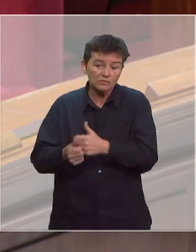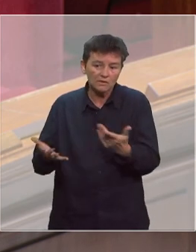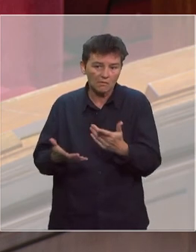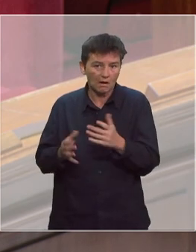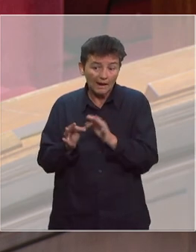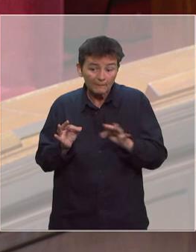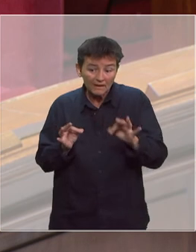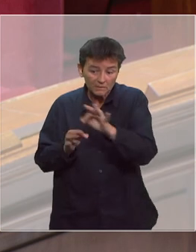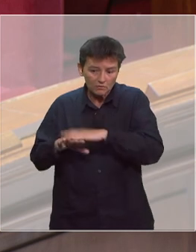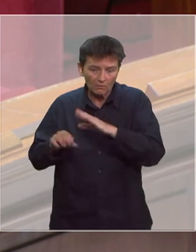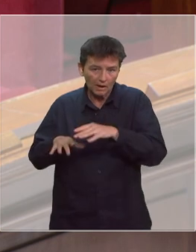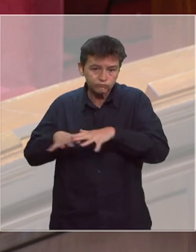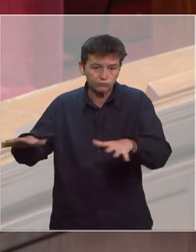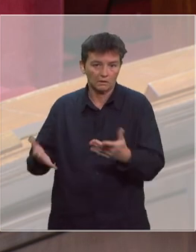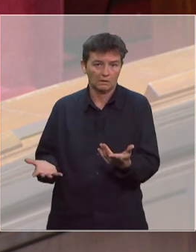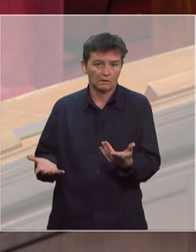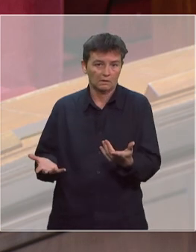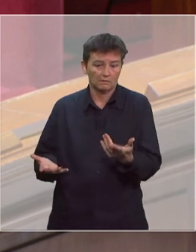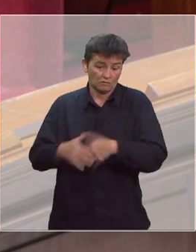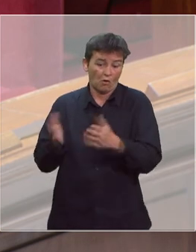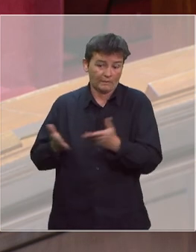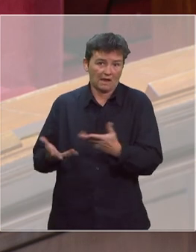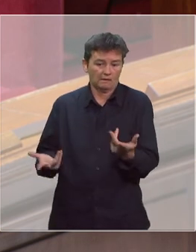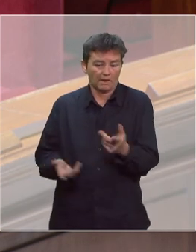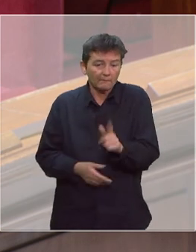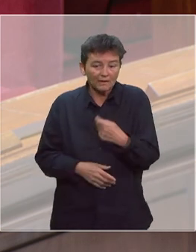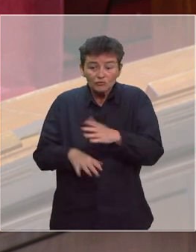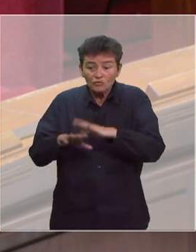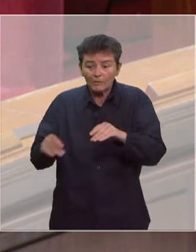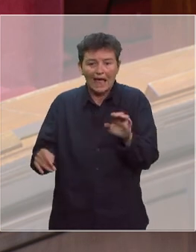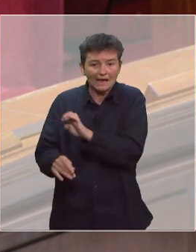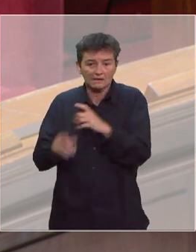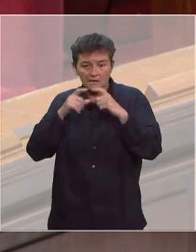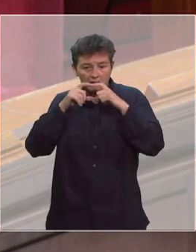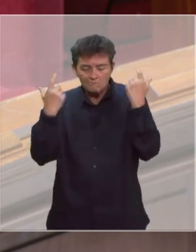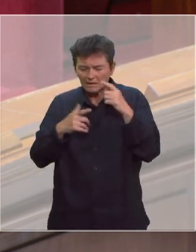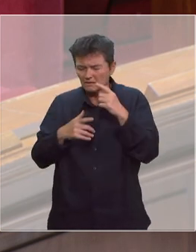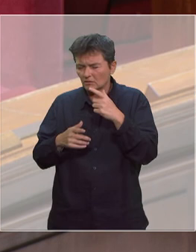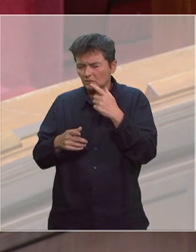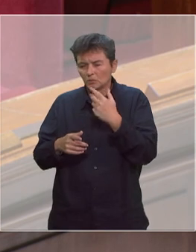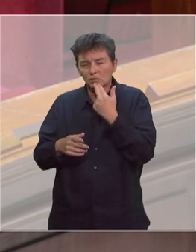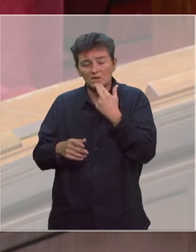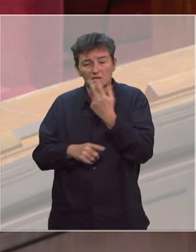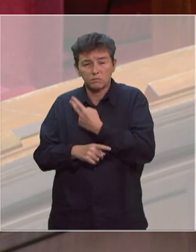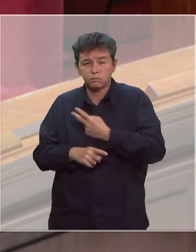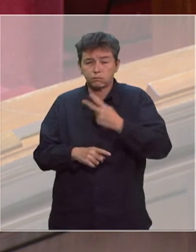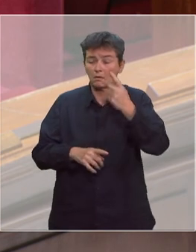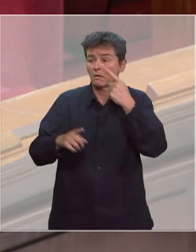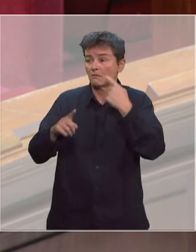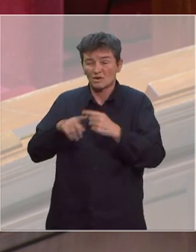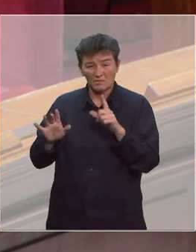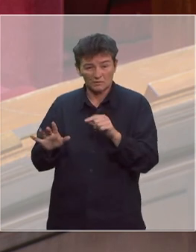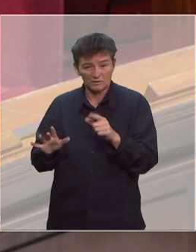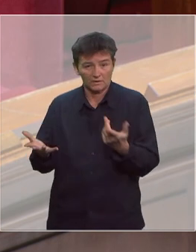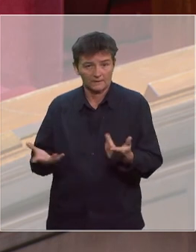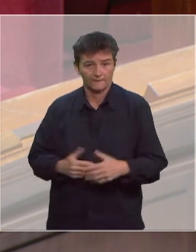qui s'y répandue, notamment dans le milieu hospitalier, la consommation de masques a explosé de l'ordre de x10, x15, x20 jusqu'à x70 dans certaines